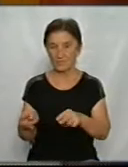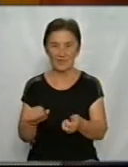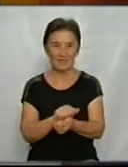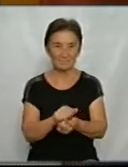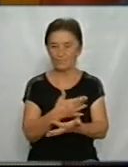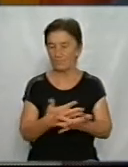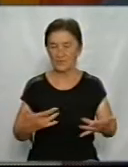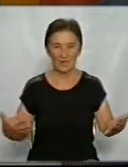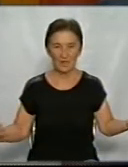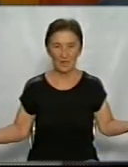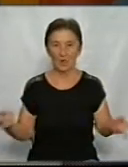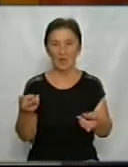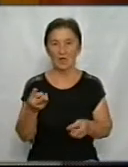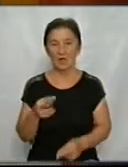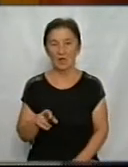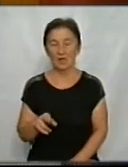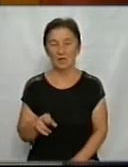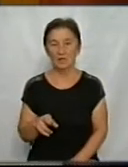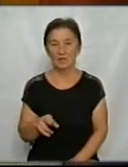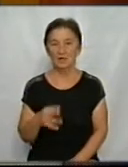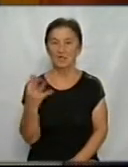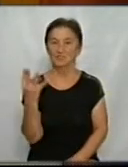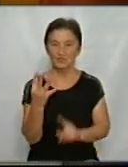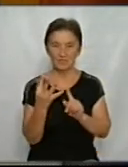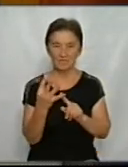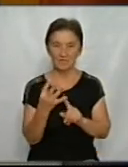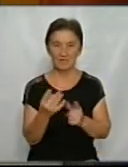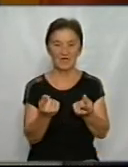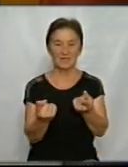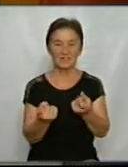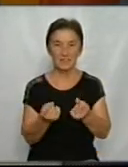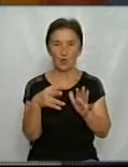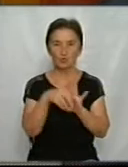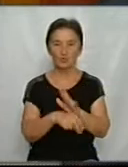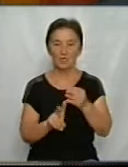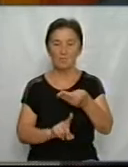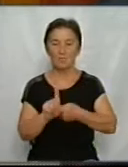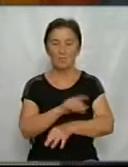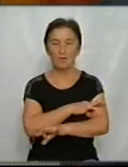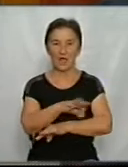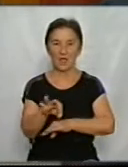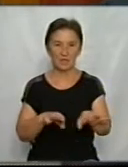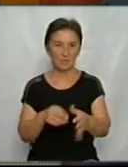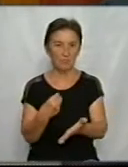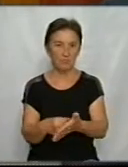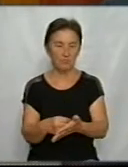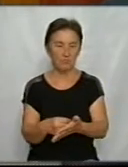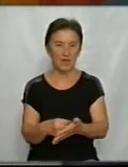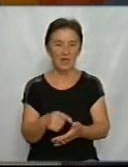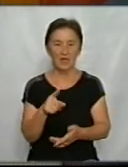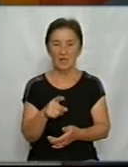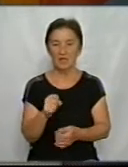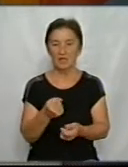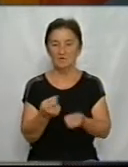іграшок, засобів гігієни для породіль. Четверте – залучити до реалізації пілотного проєкту на договірних засадах заклади